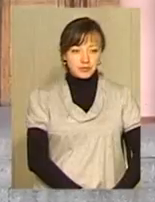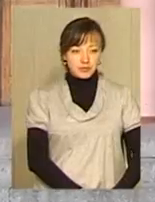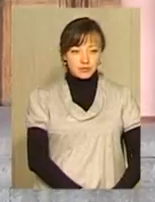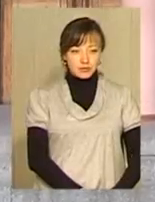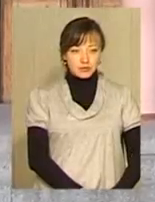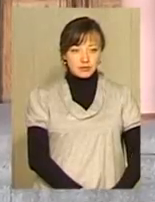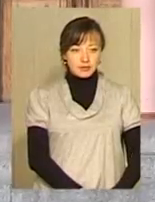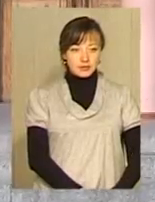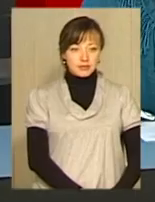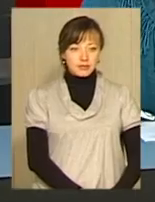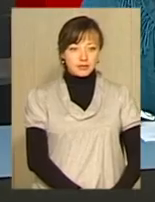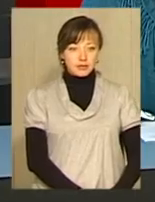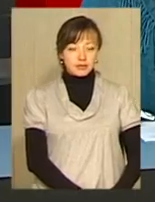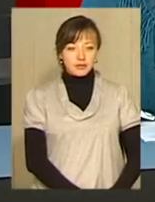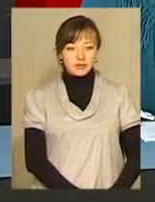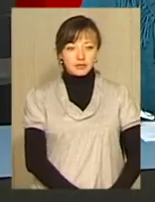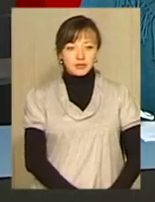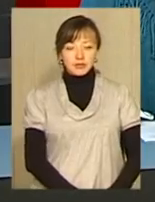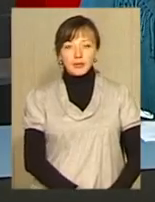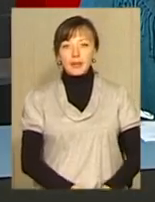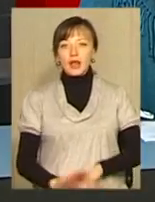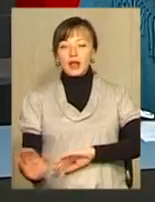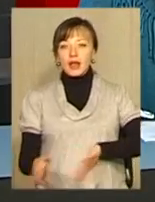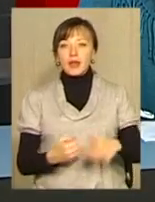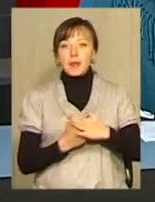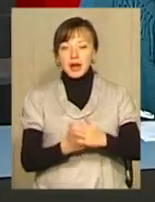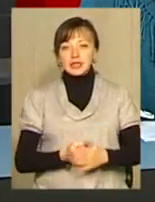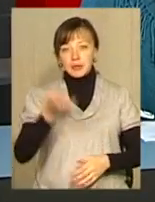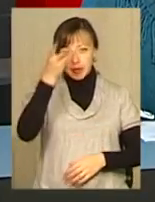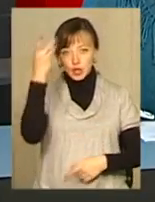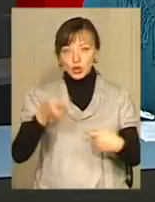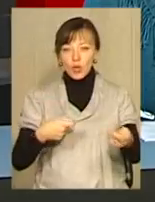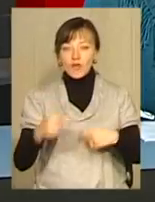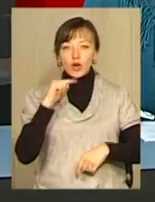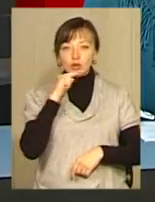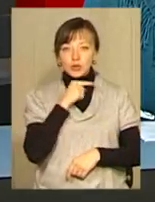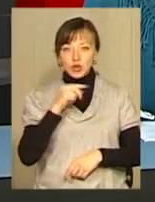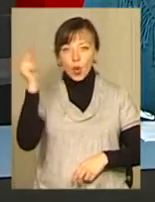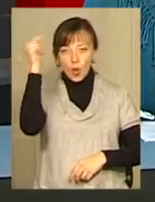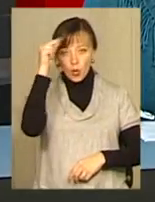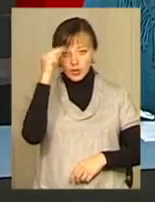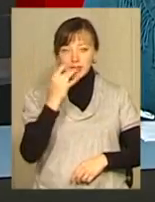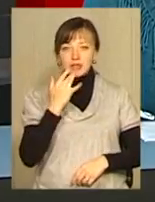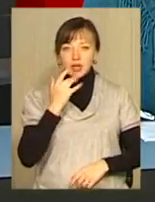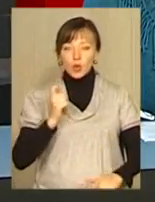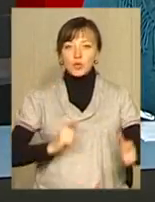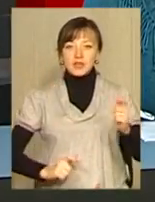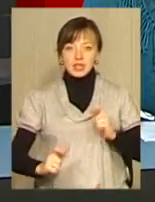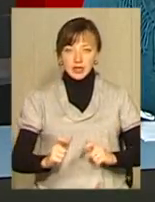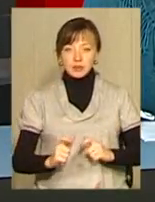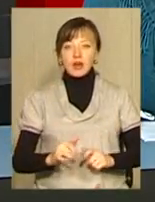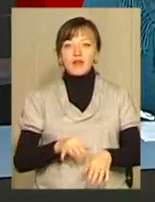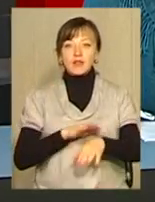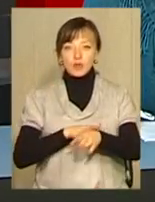Подільська Панорама. А на базі Хмельницького торгово-економічного коледжу Київського національного торгово-економічного університету